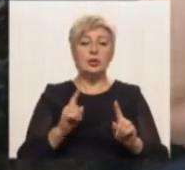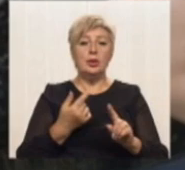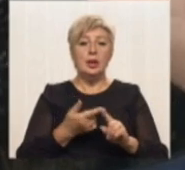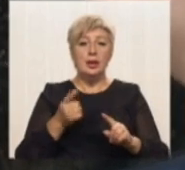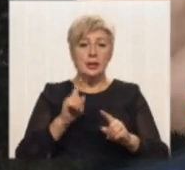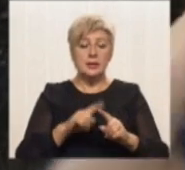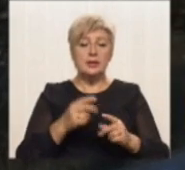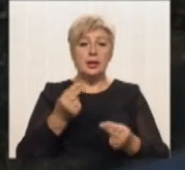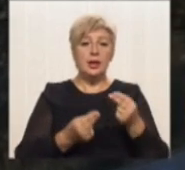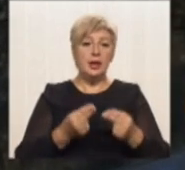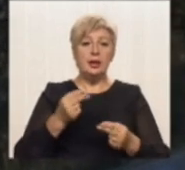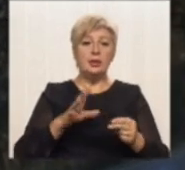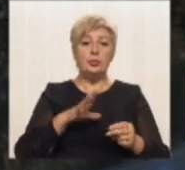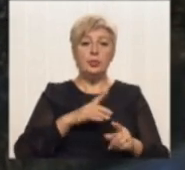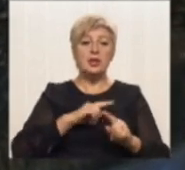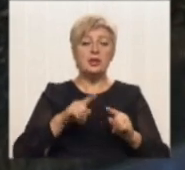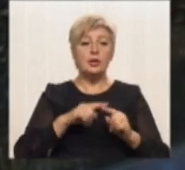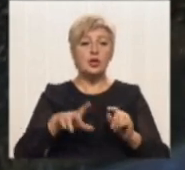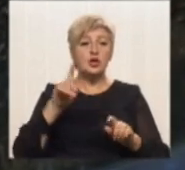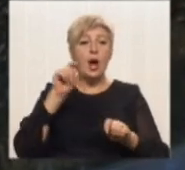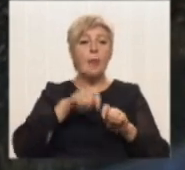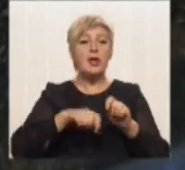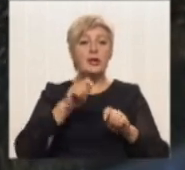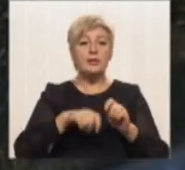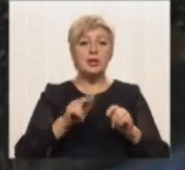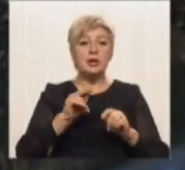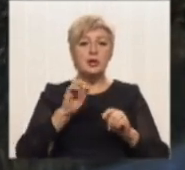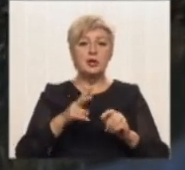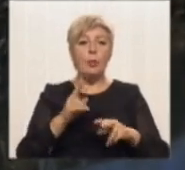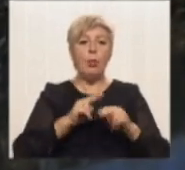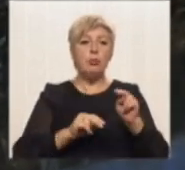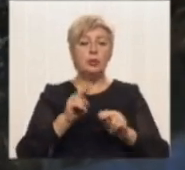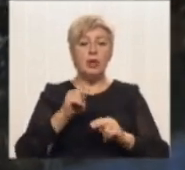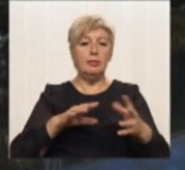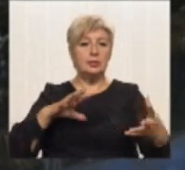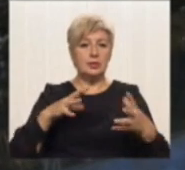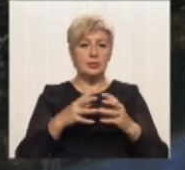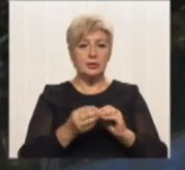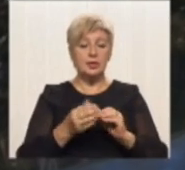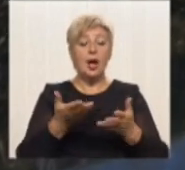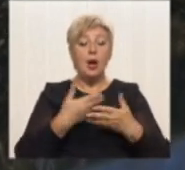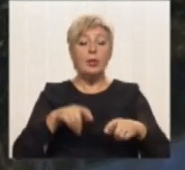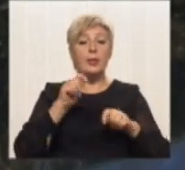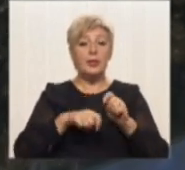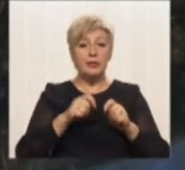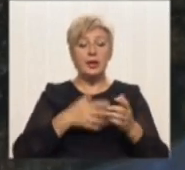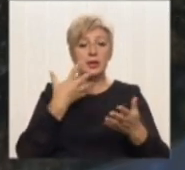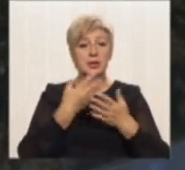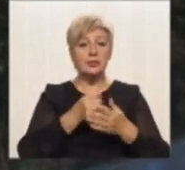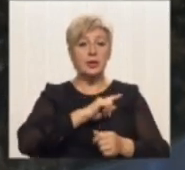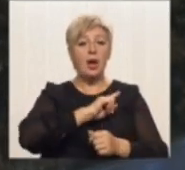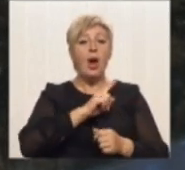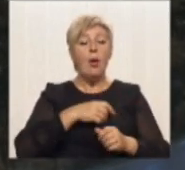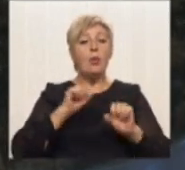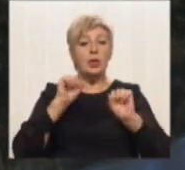Зрозуміло, що ці ігри були скоріше перевірка, ніж побудова результату, чи побудова якихось схем для перемоги. Ми перевіряли свої можливості, на що